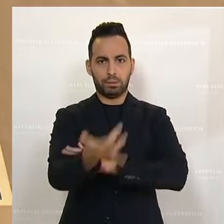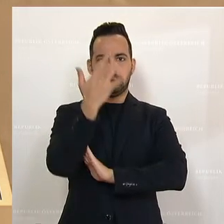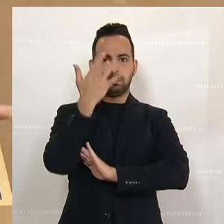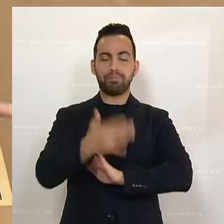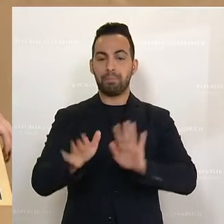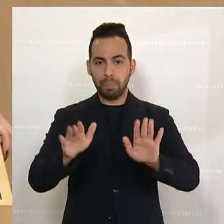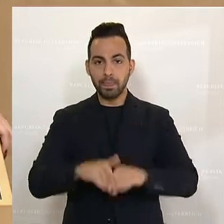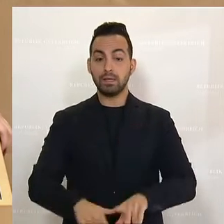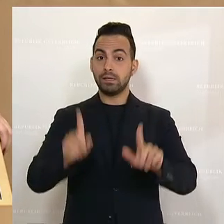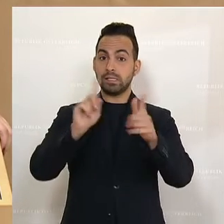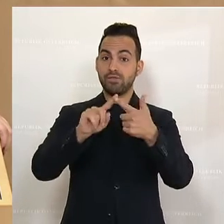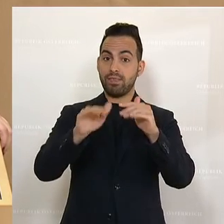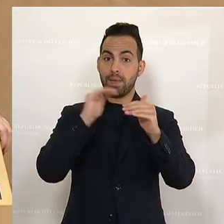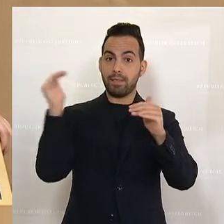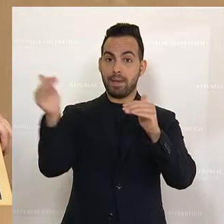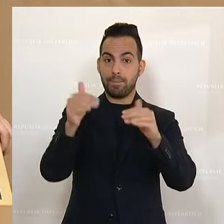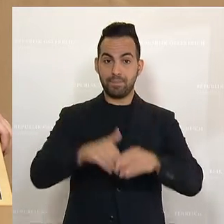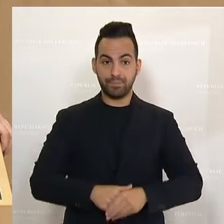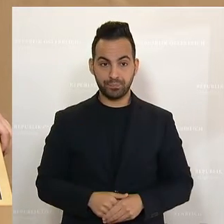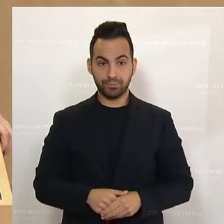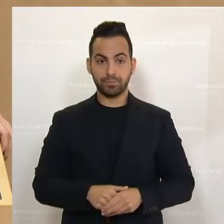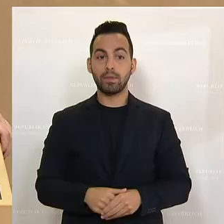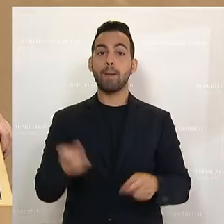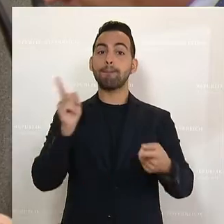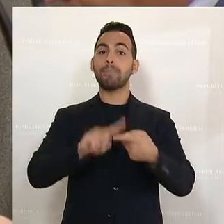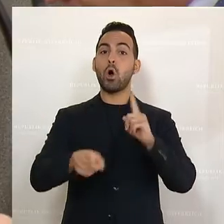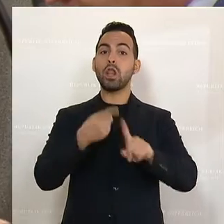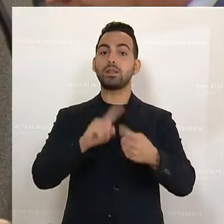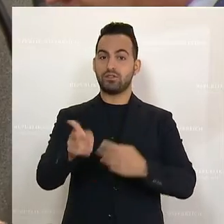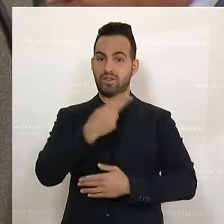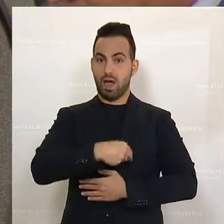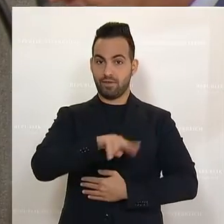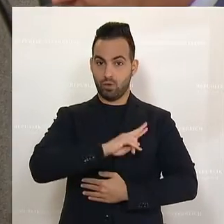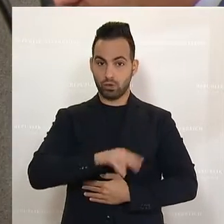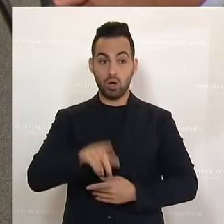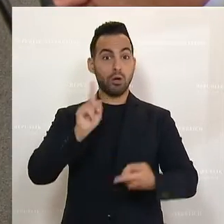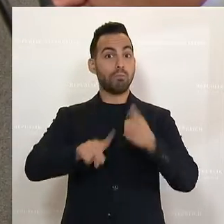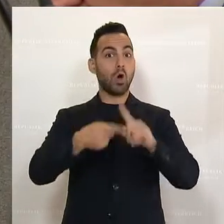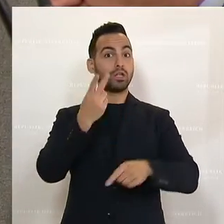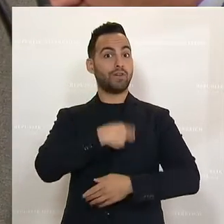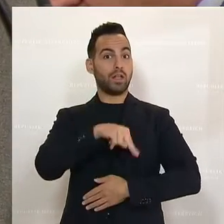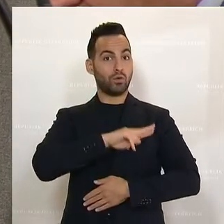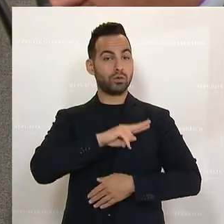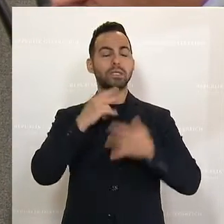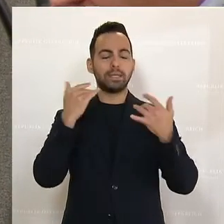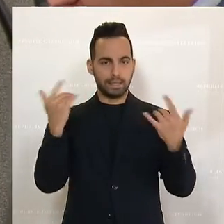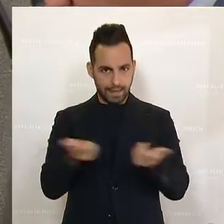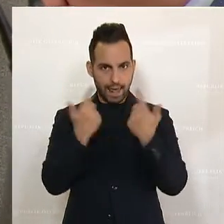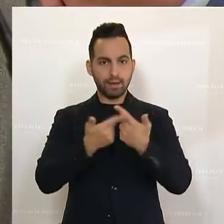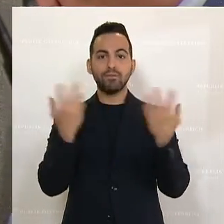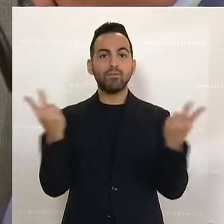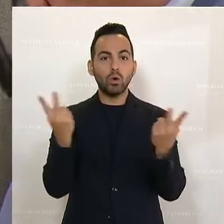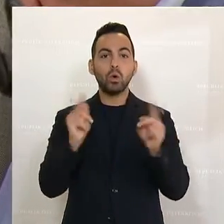Die zweite Ebene, das ist die politische Verantwortung. Und die politische Verantwortung, die klären wir im